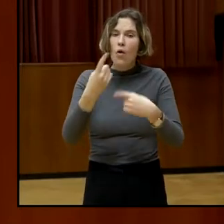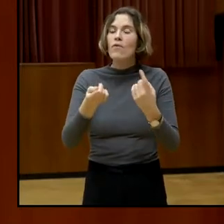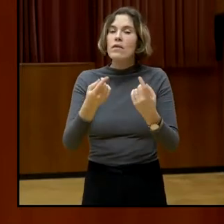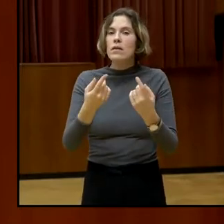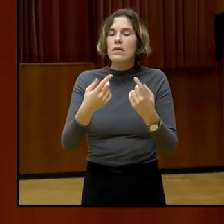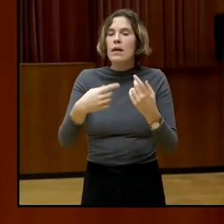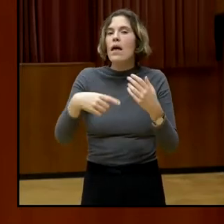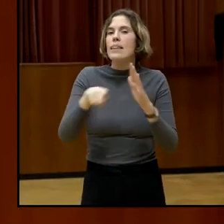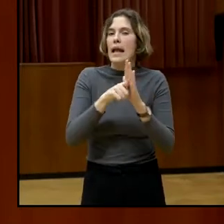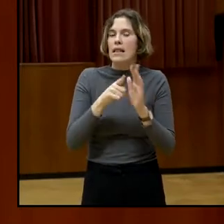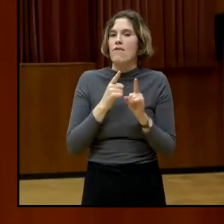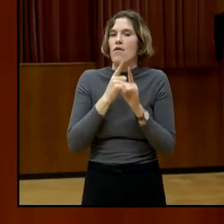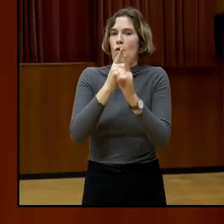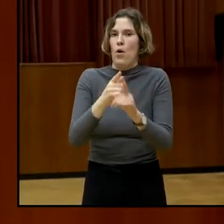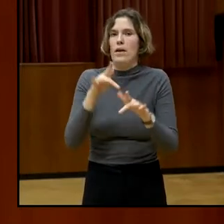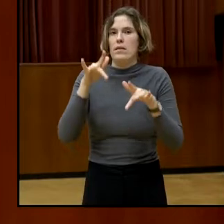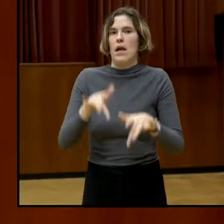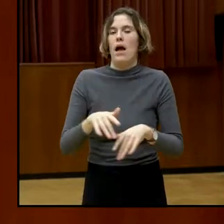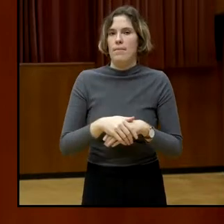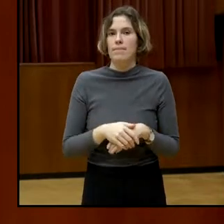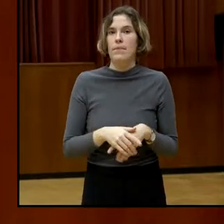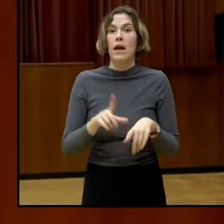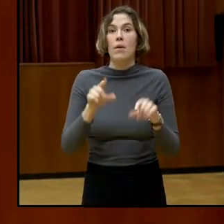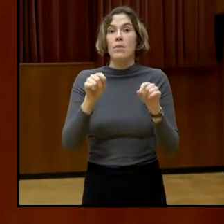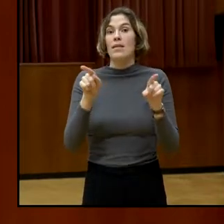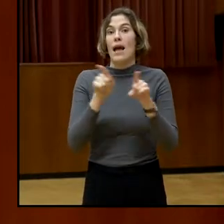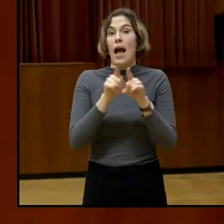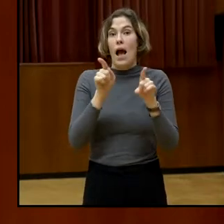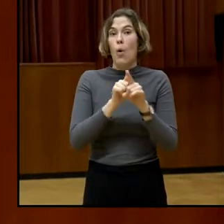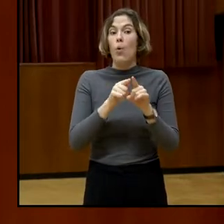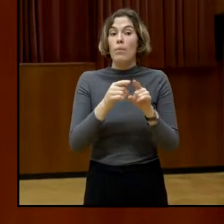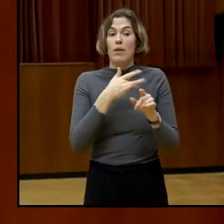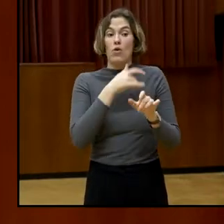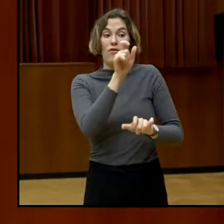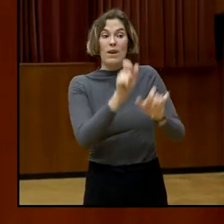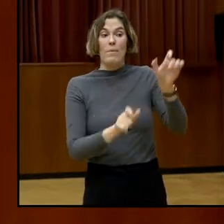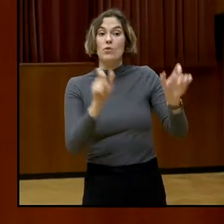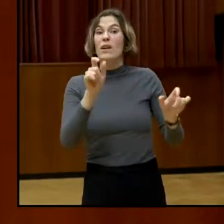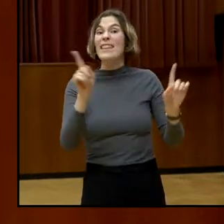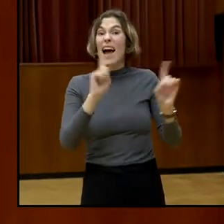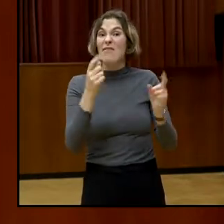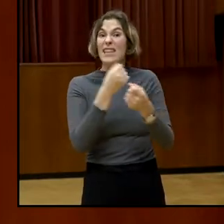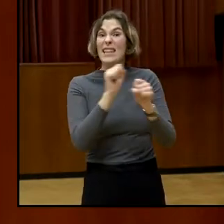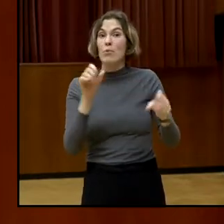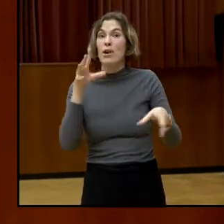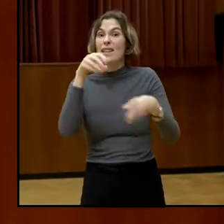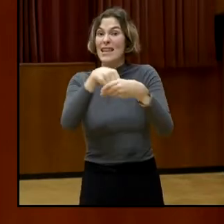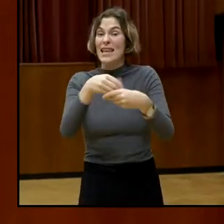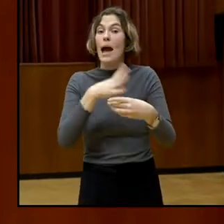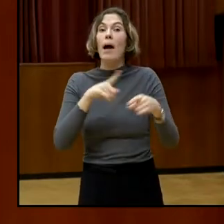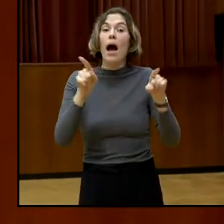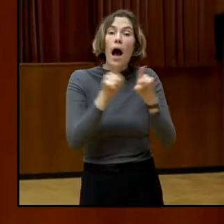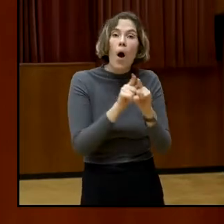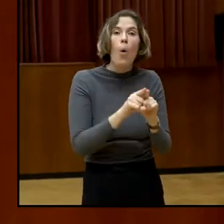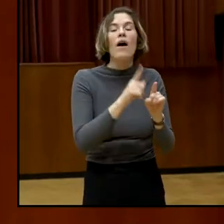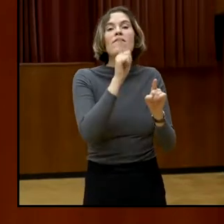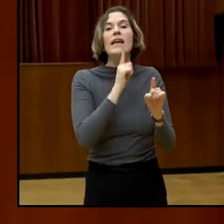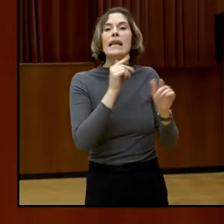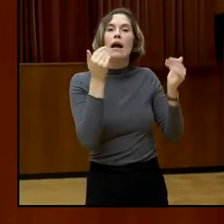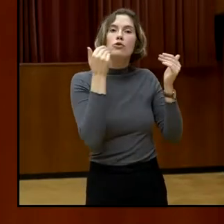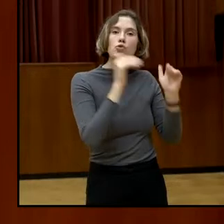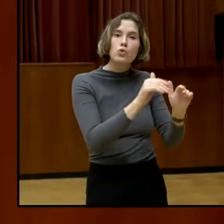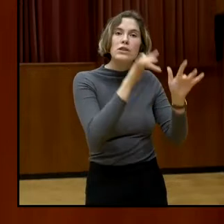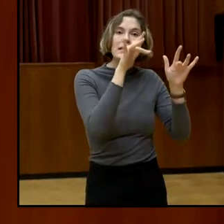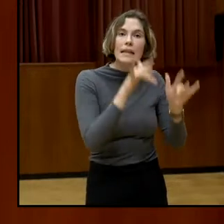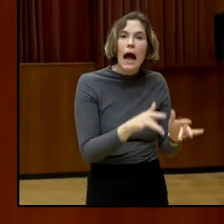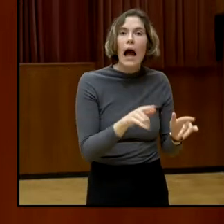betreffend. Betroffene erhalten vom Staat weniger Schutz. Sie haben weniger Rechte und Möglichkeiten. Eine aktuelle